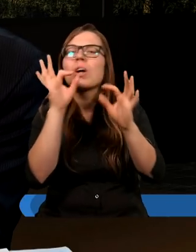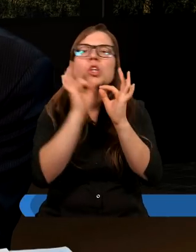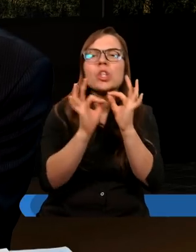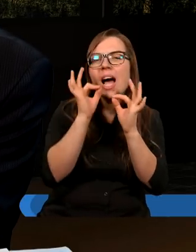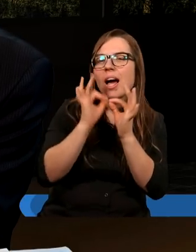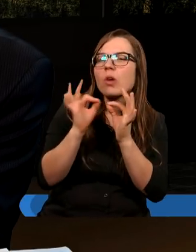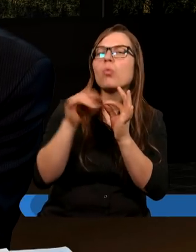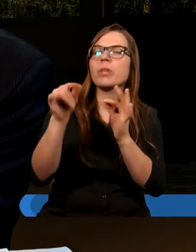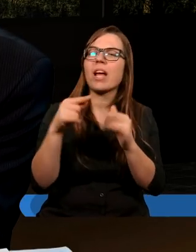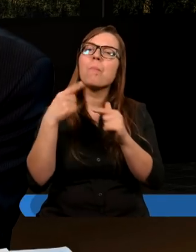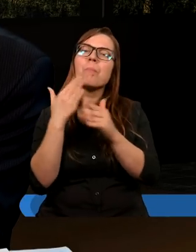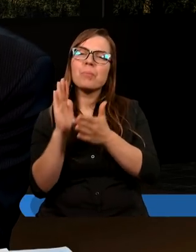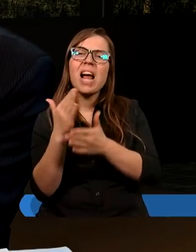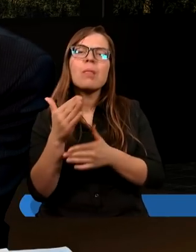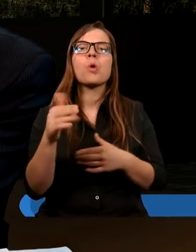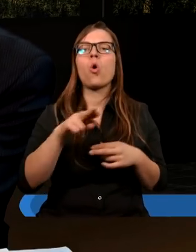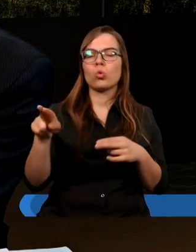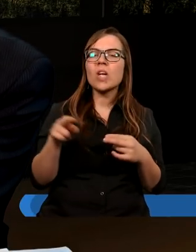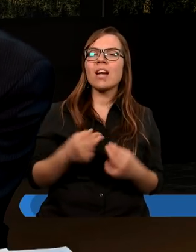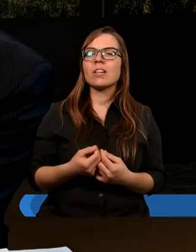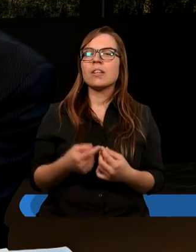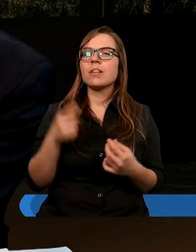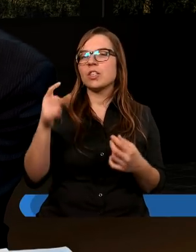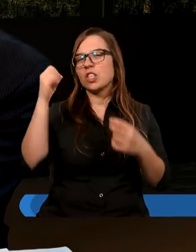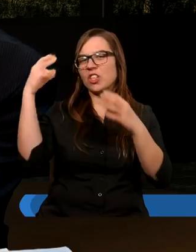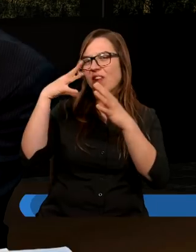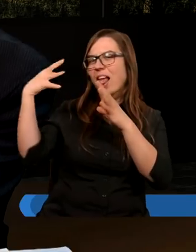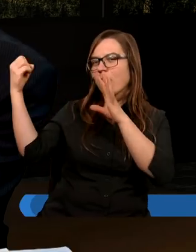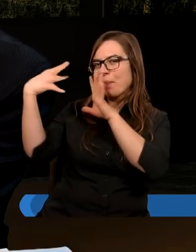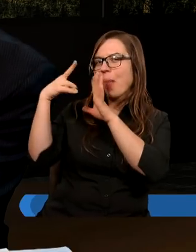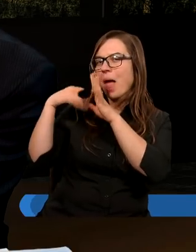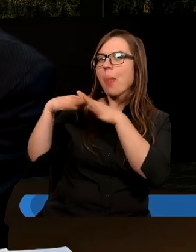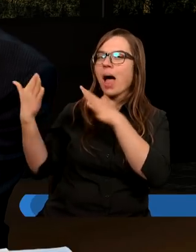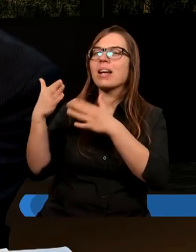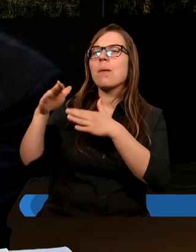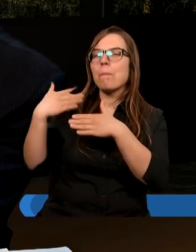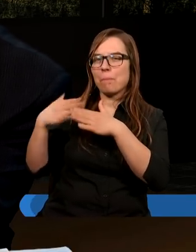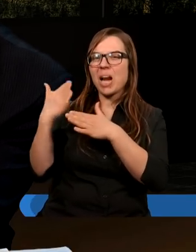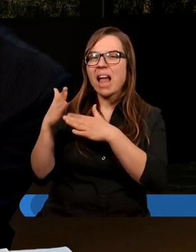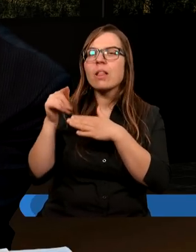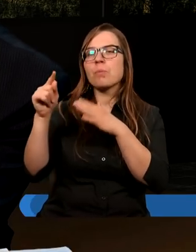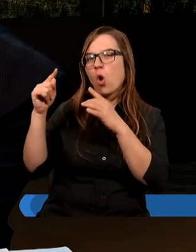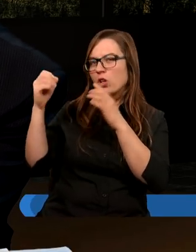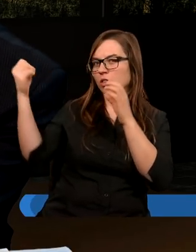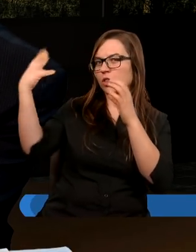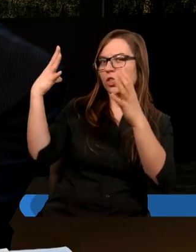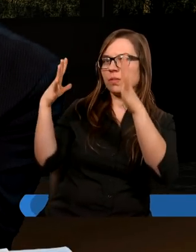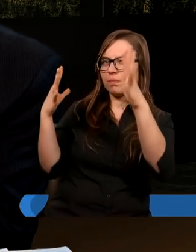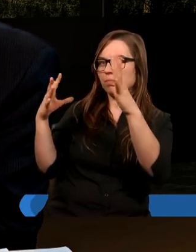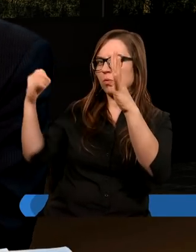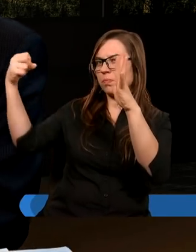tego przedmiotu. Gdy światło pada na dany przedmiot, rzuca cień.